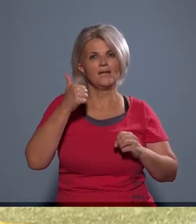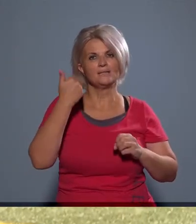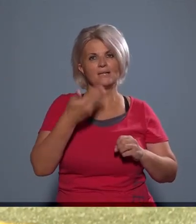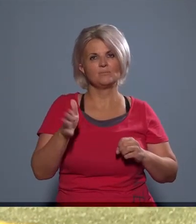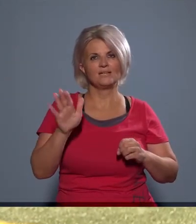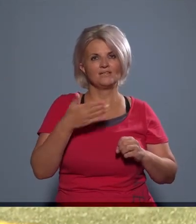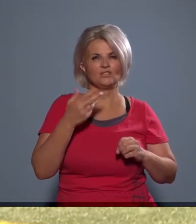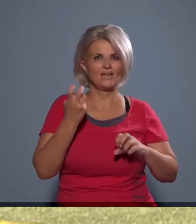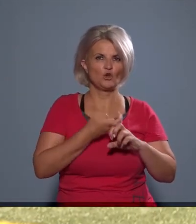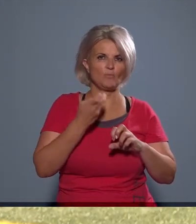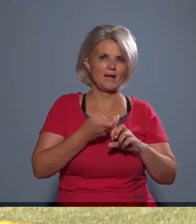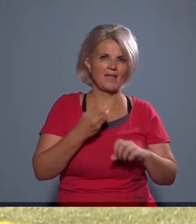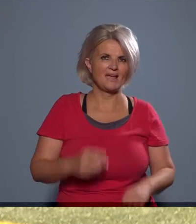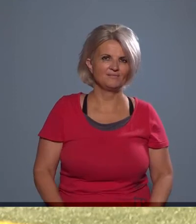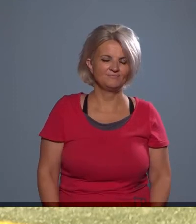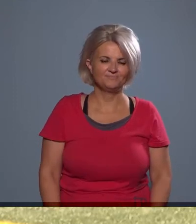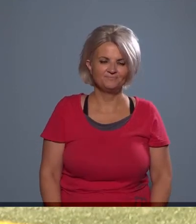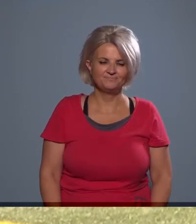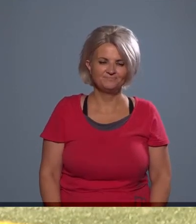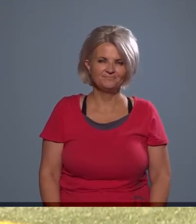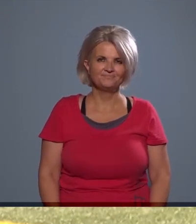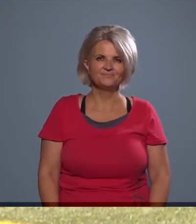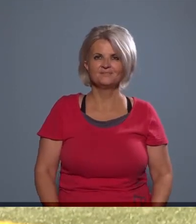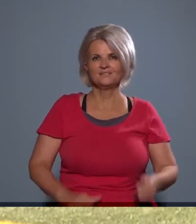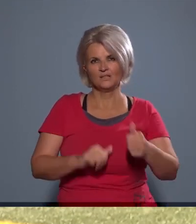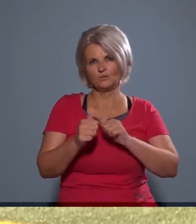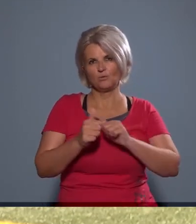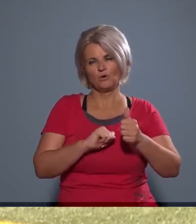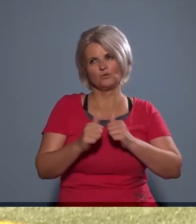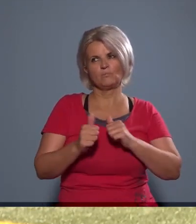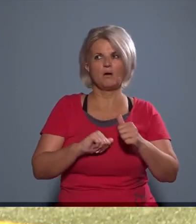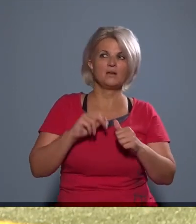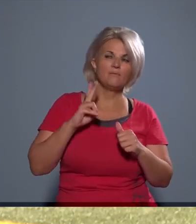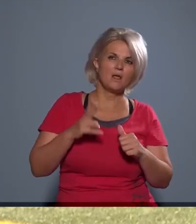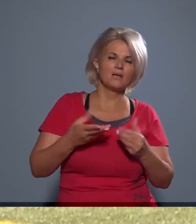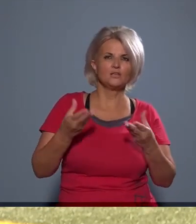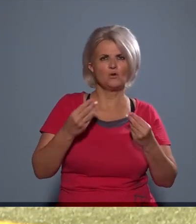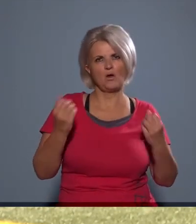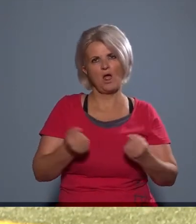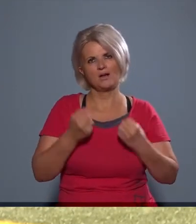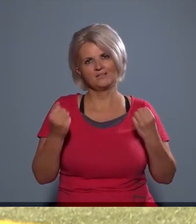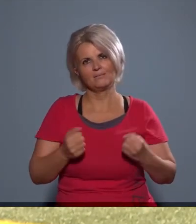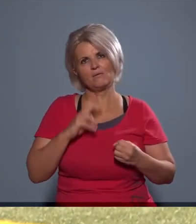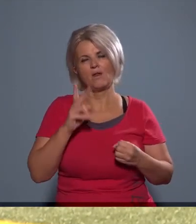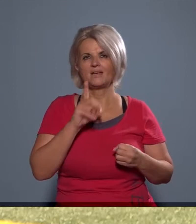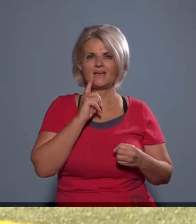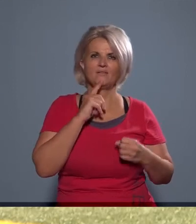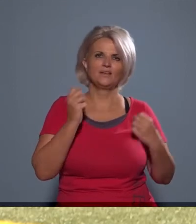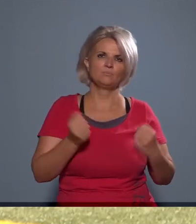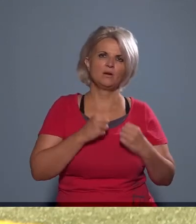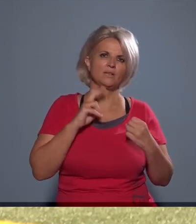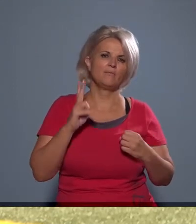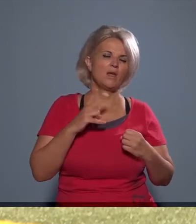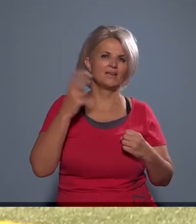összesen 11 nemzetiség van Kőbányán. Természetesen a sportokban vannak, akik sokkal aktívabbak,